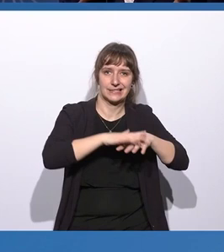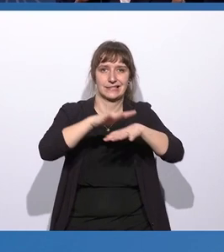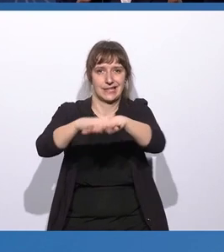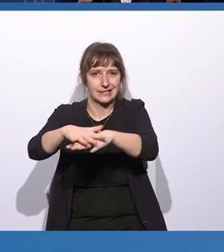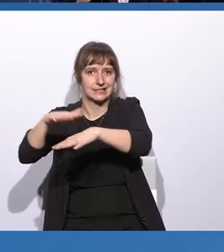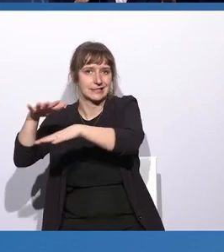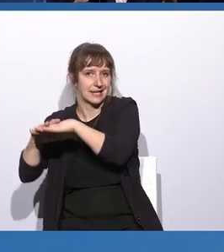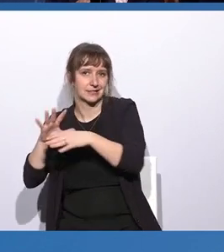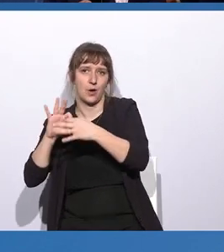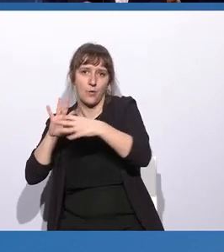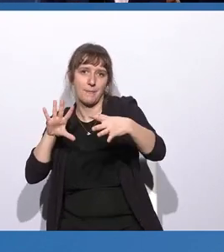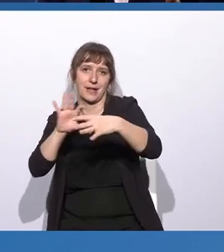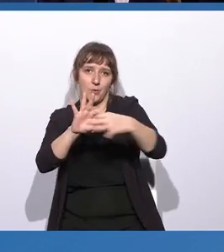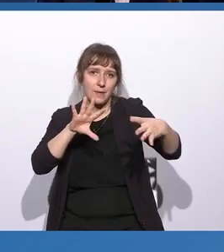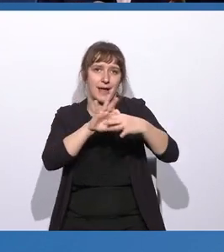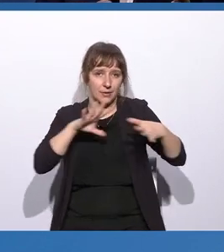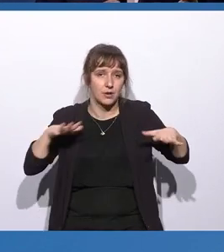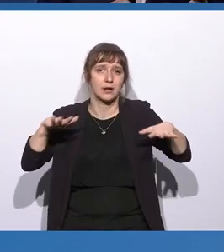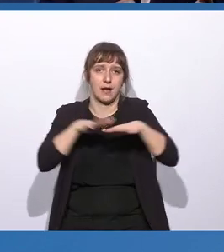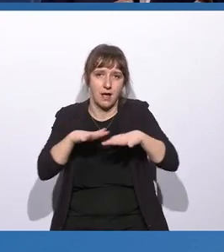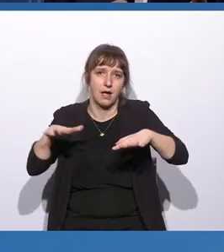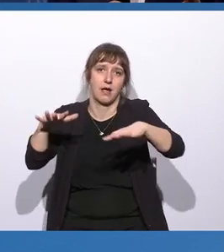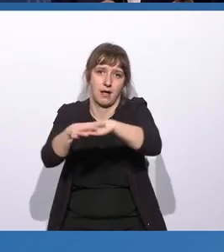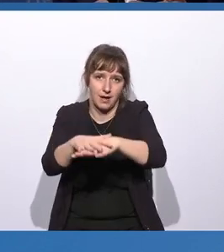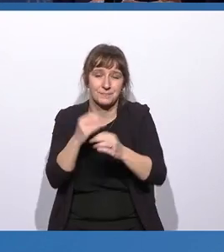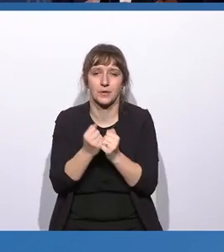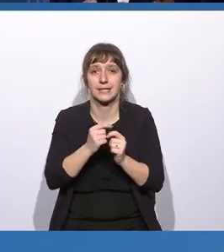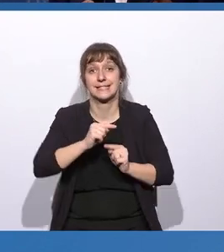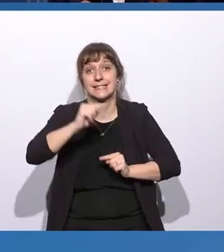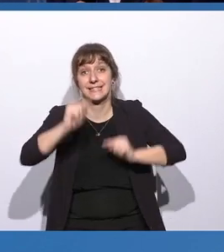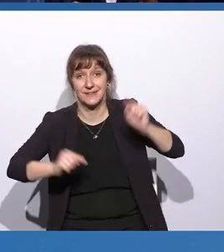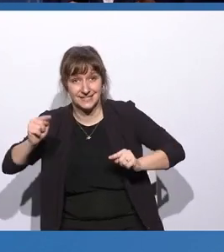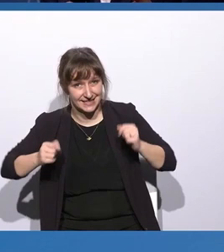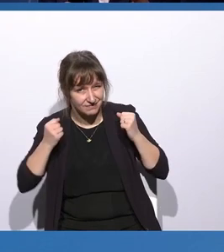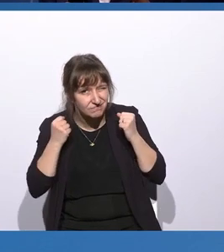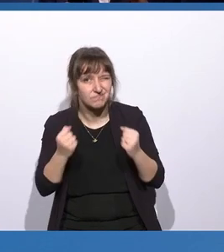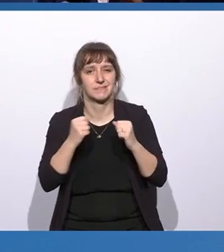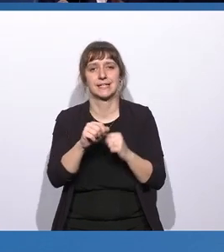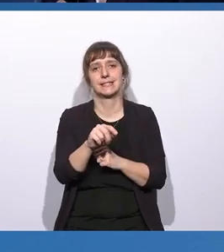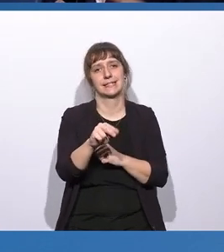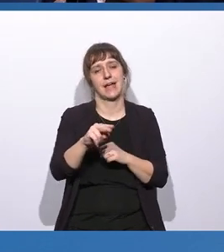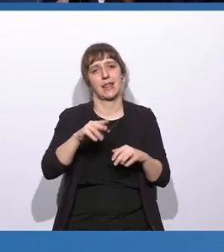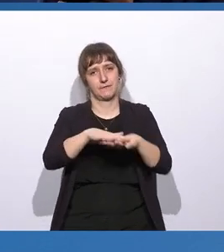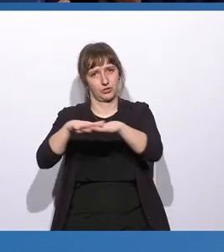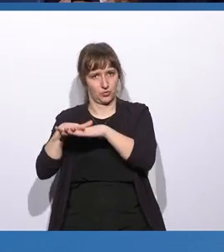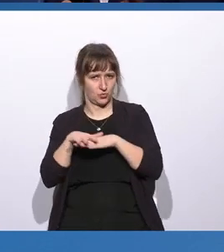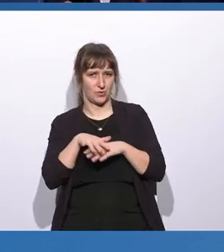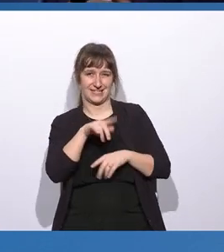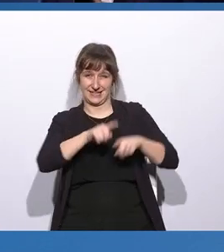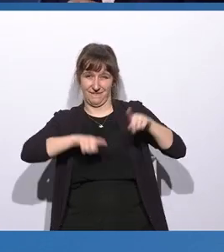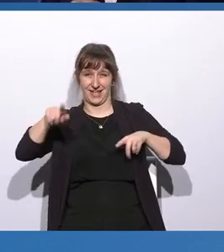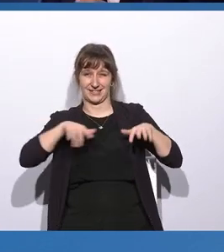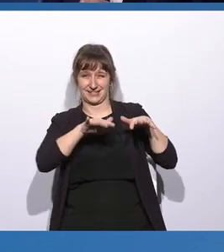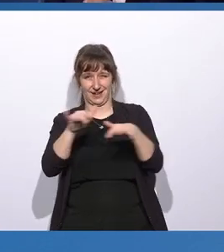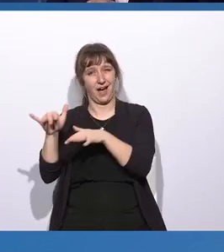redundant zueinander aufgebaut sind. Und durch diese sehr starke Diversität, die wir in der digitalen Infrastruktur sehen, verfügen wir natürlich